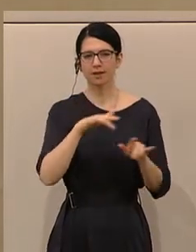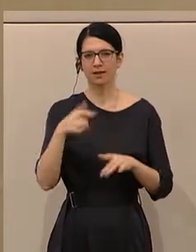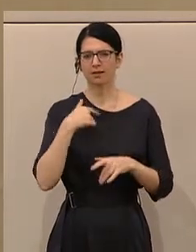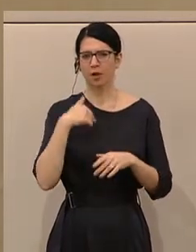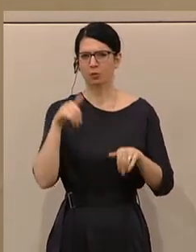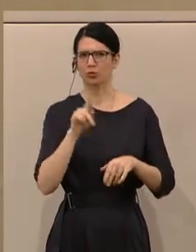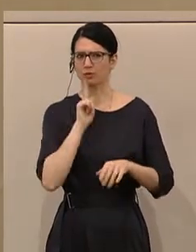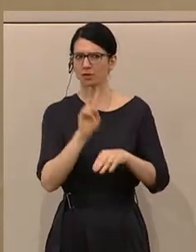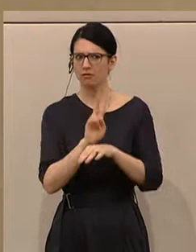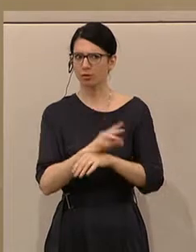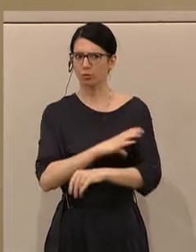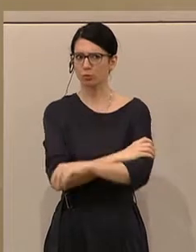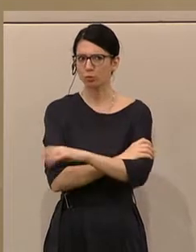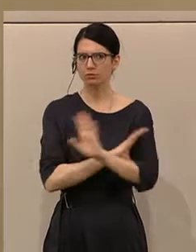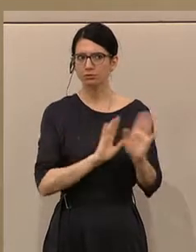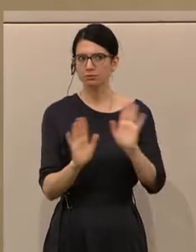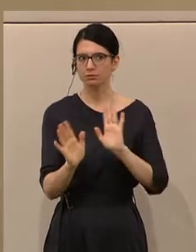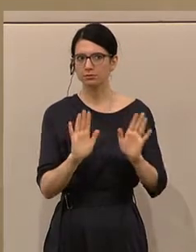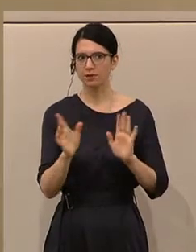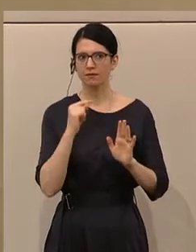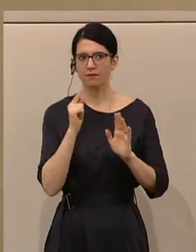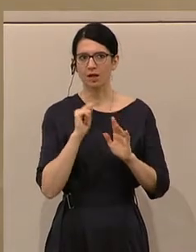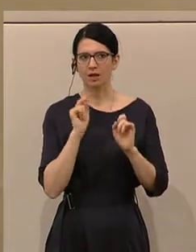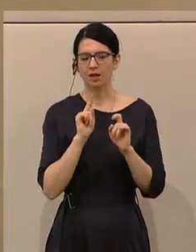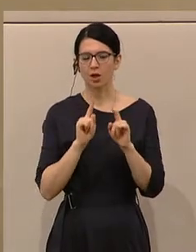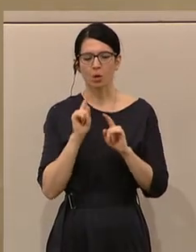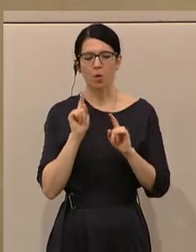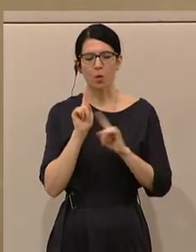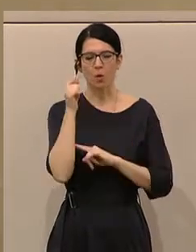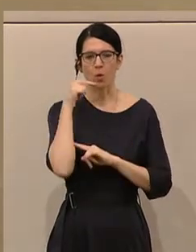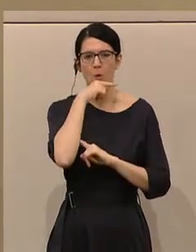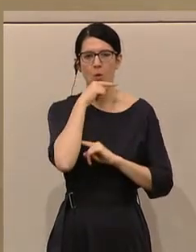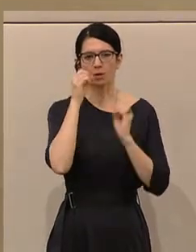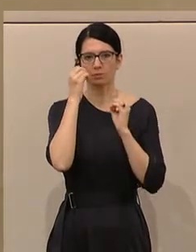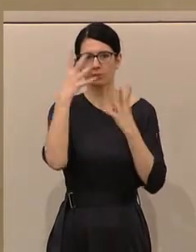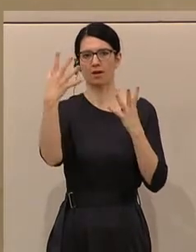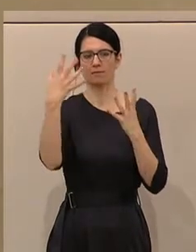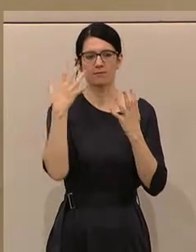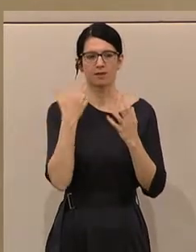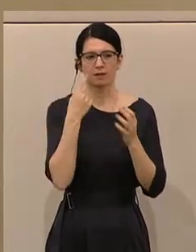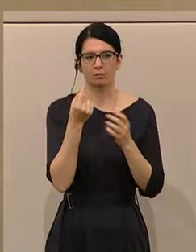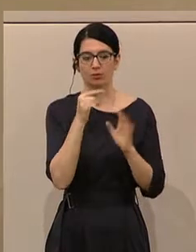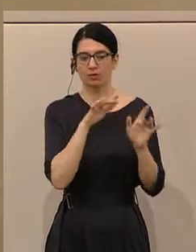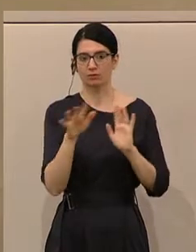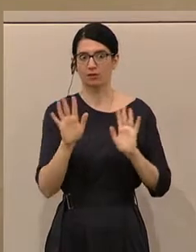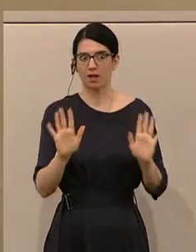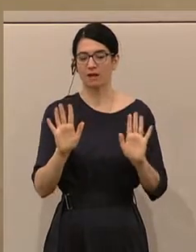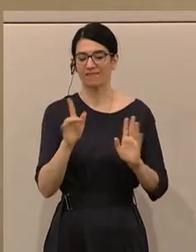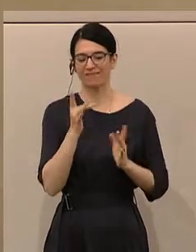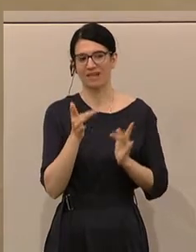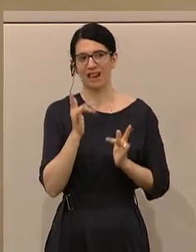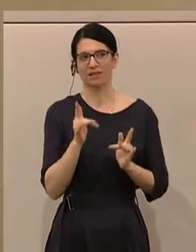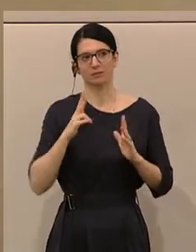Blutdruck aufpassen muss, weil der Kopf war hochrot, angeschwollen. Und ich glaube, gesundheitlich betrachtet könnte ich das ganz gut tun,